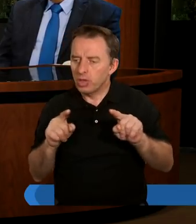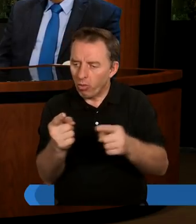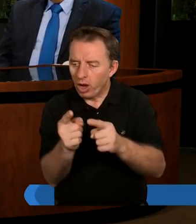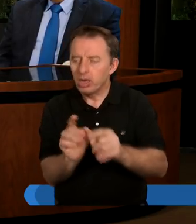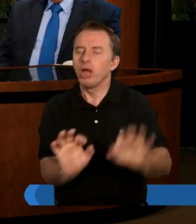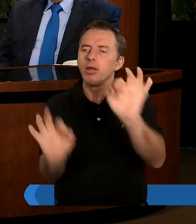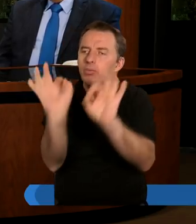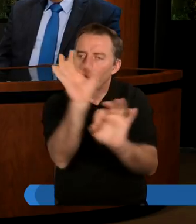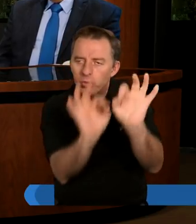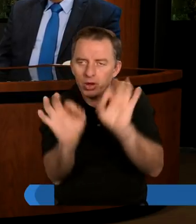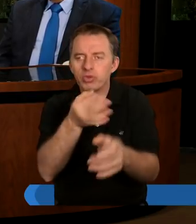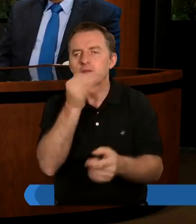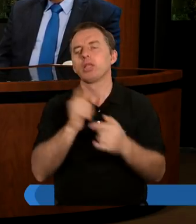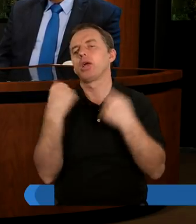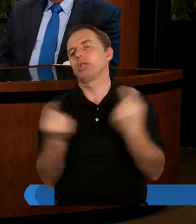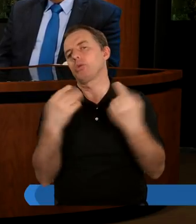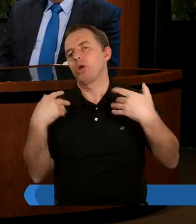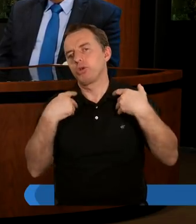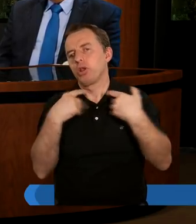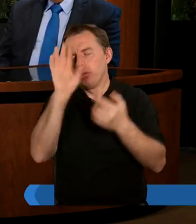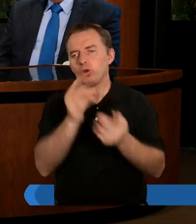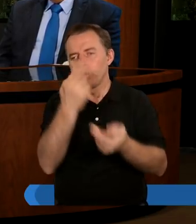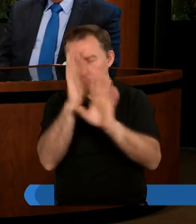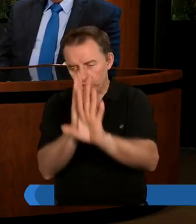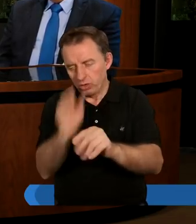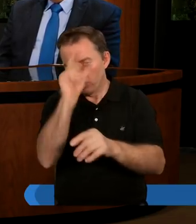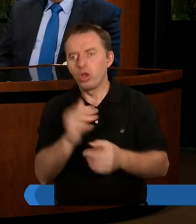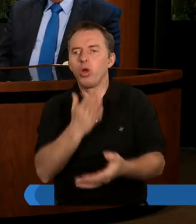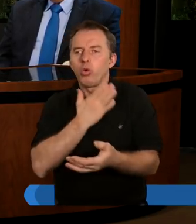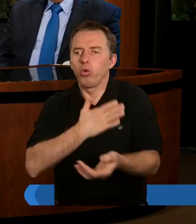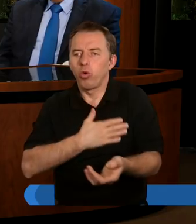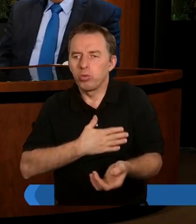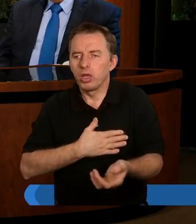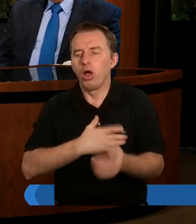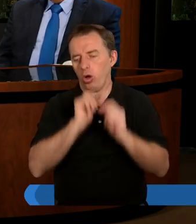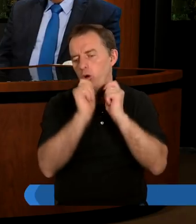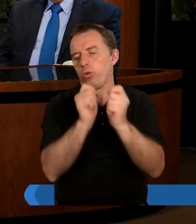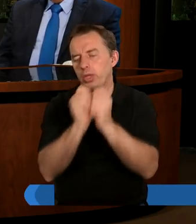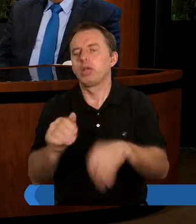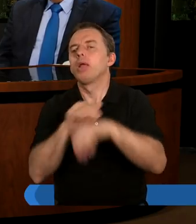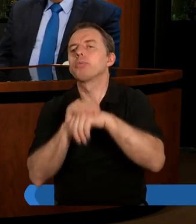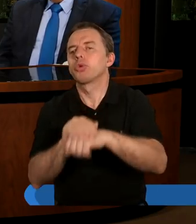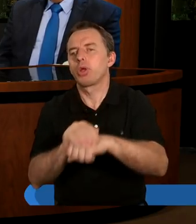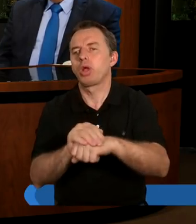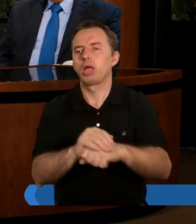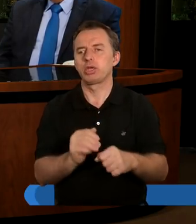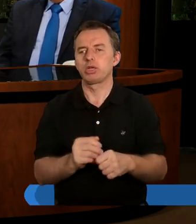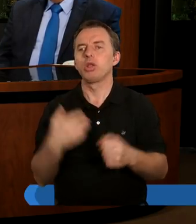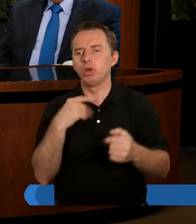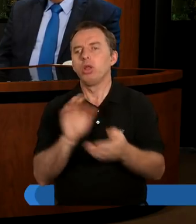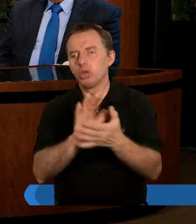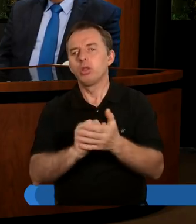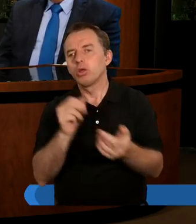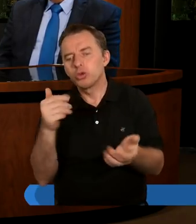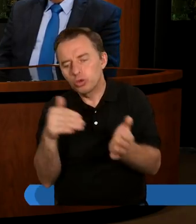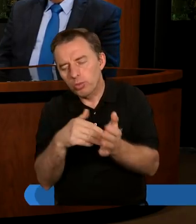Ale przeczytam taką ciekawą myśl, że tak jak szanujesz człowieka, gdy lubisz go i darzysz przyjaźniom, ten szacunek powinien się towarzyszyć, gdy